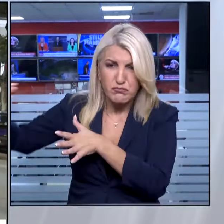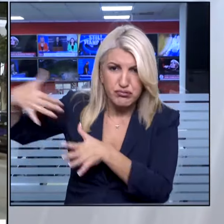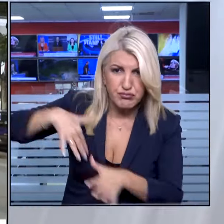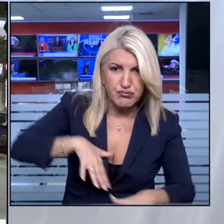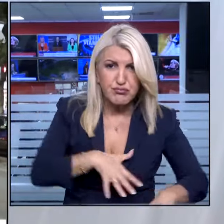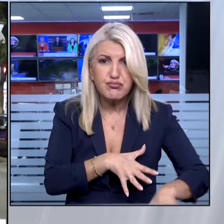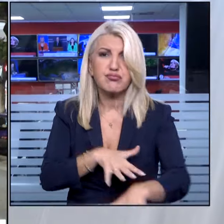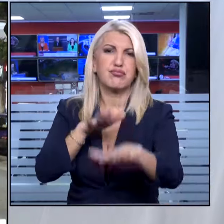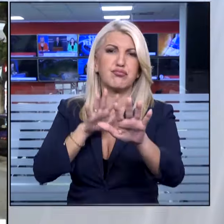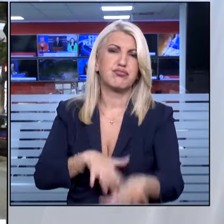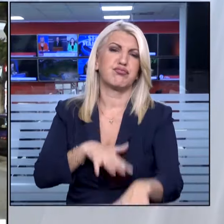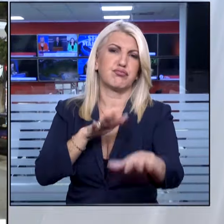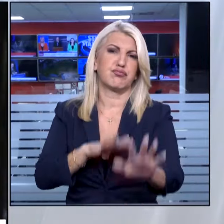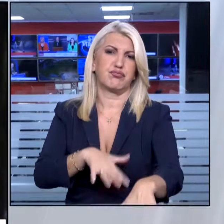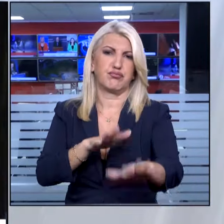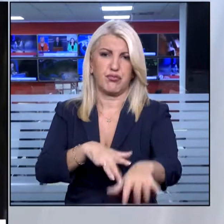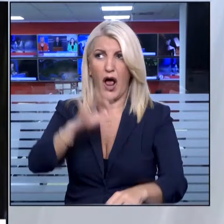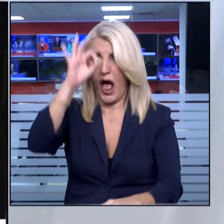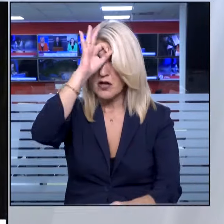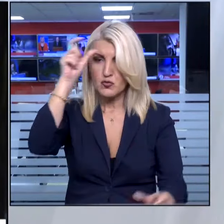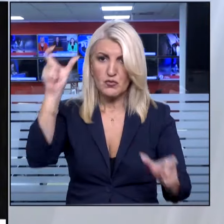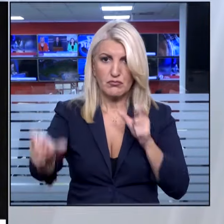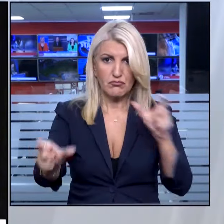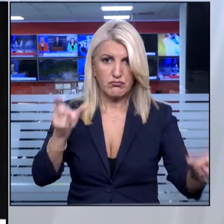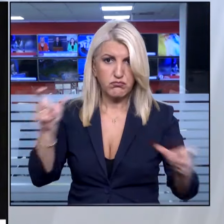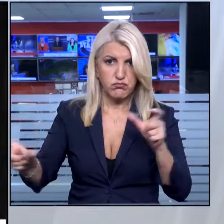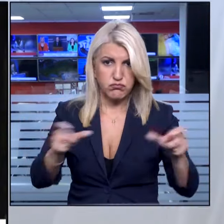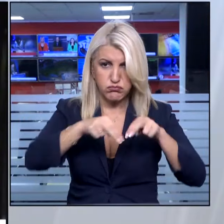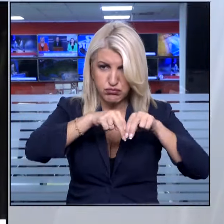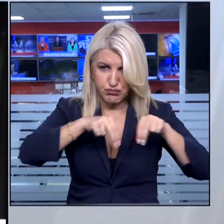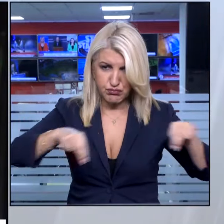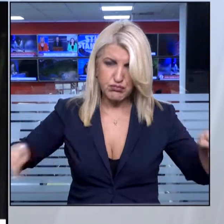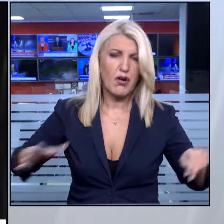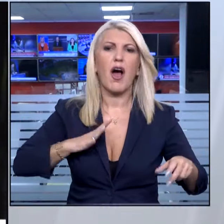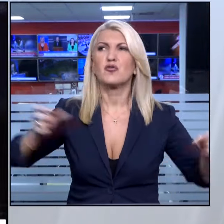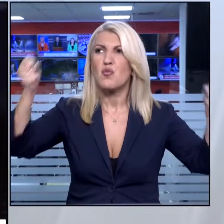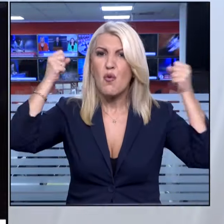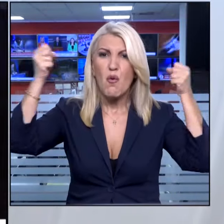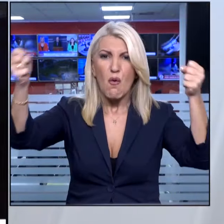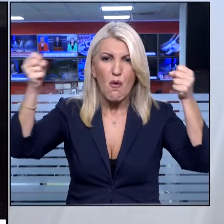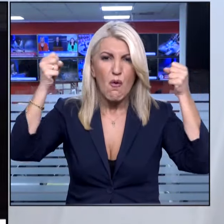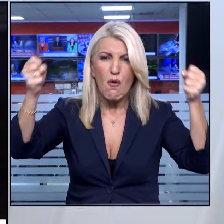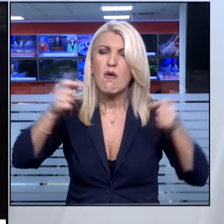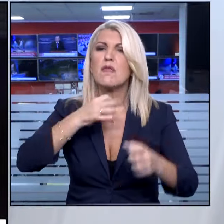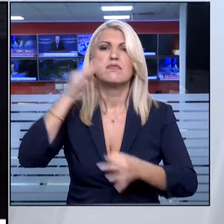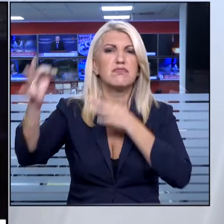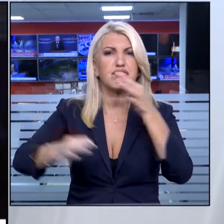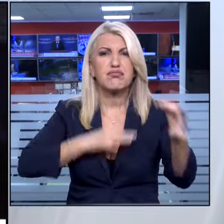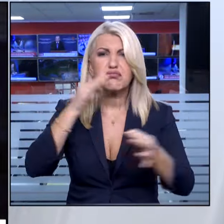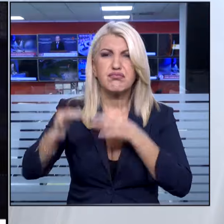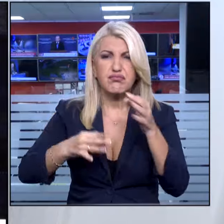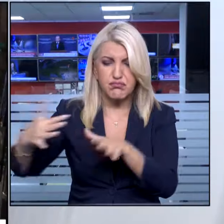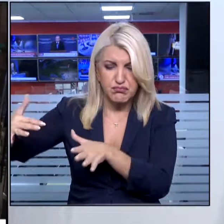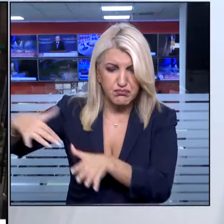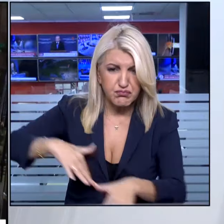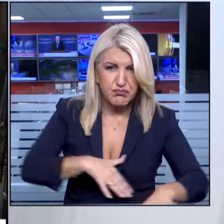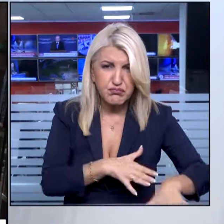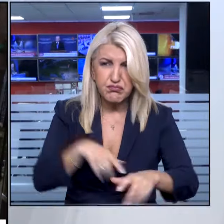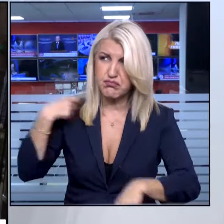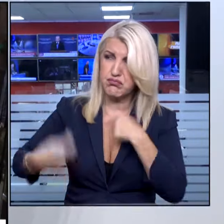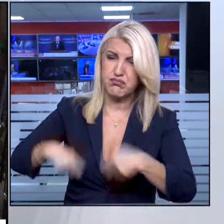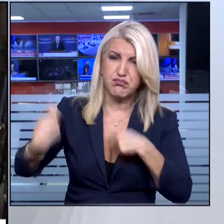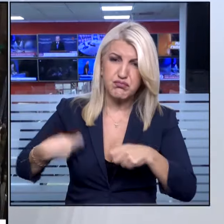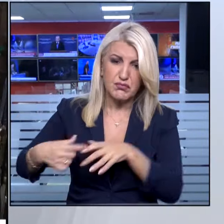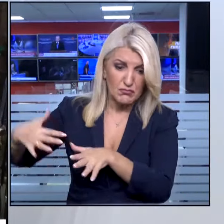ακροβοληστεί στην ευρύτερη περιοχή. Διαδηλωτές κρατώντας πανό και φωνάζοντας συνθήματα κατευθύνθηκαν στο αστυνομικό τμήμα του Αγίου